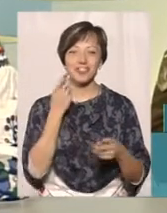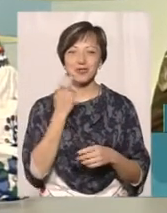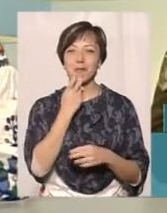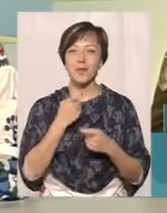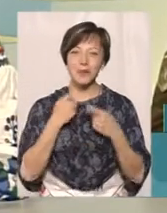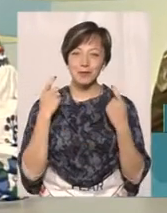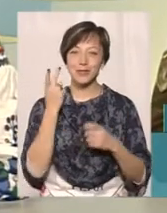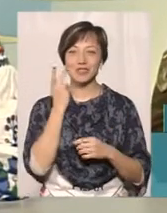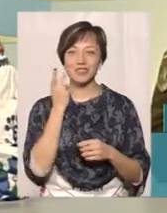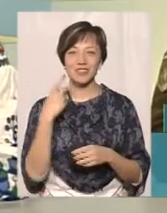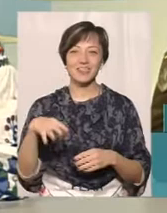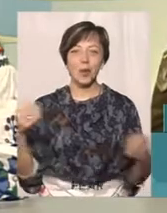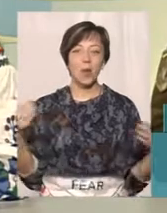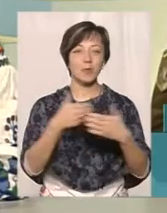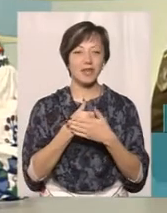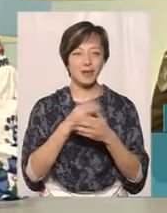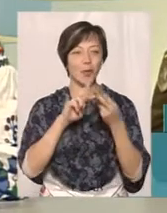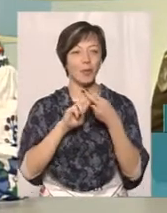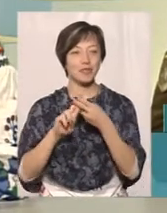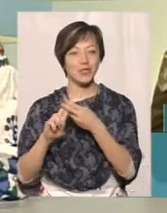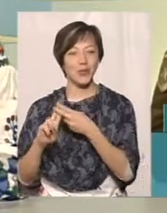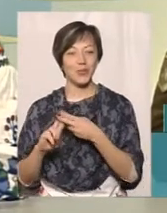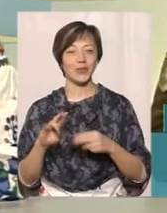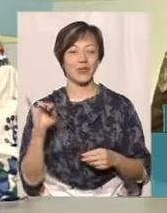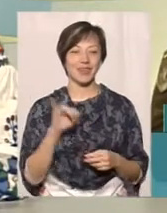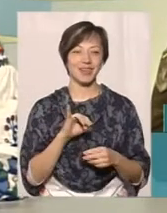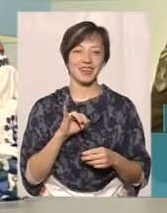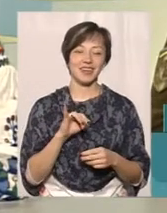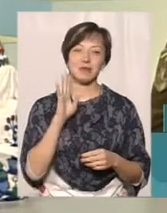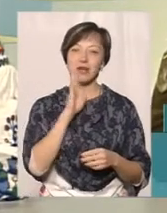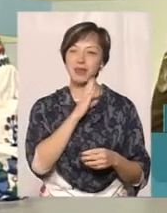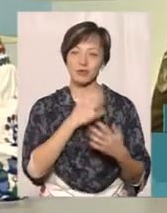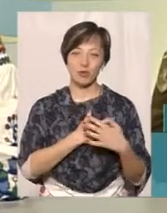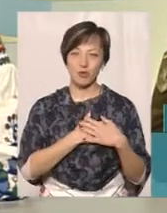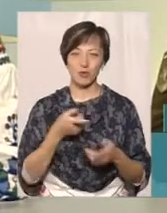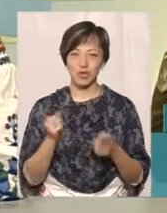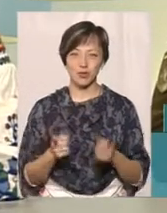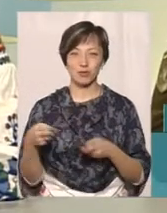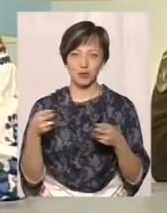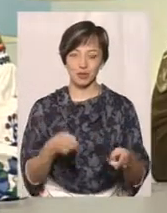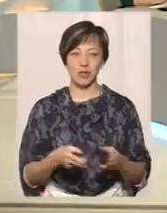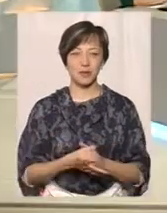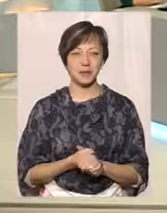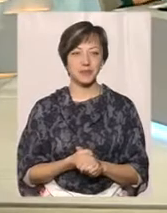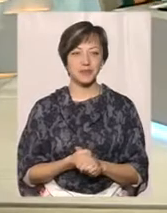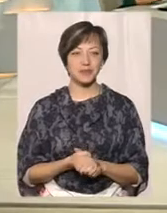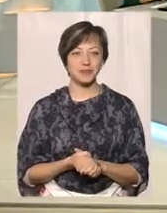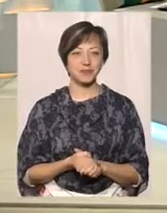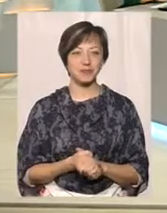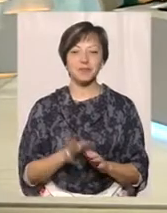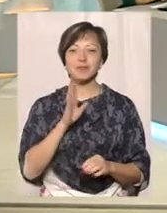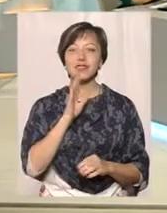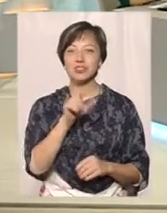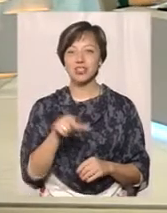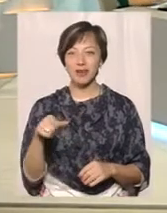посмішкою, завжди всіх обніме, обцілує, з матеріцькою любою дійсно приїжджає. От, знаєте, жінки у